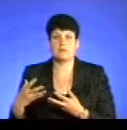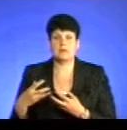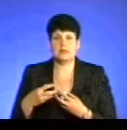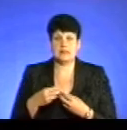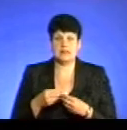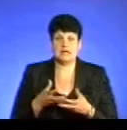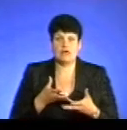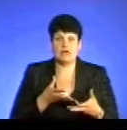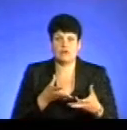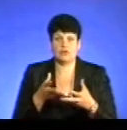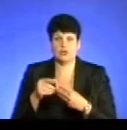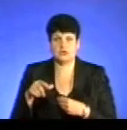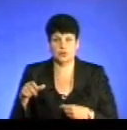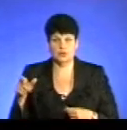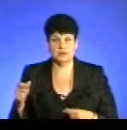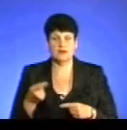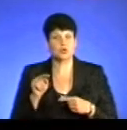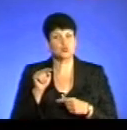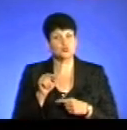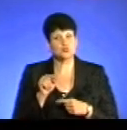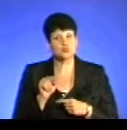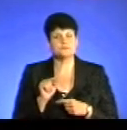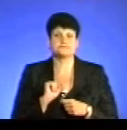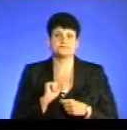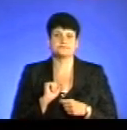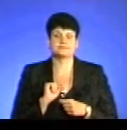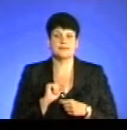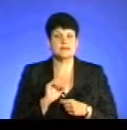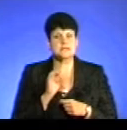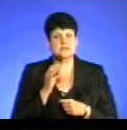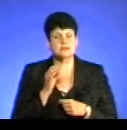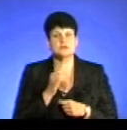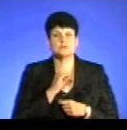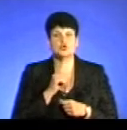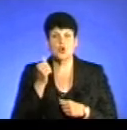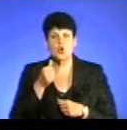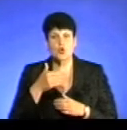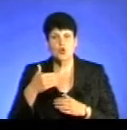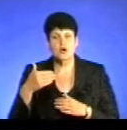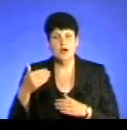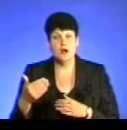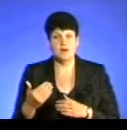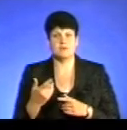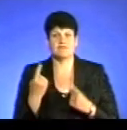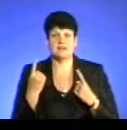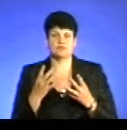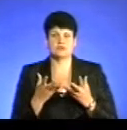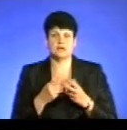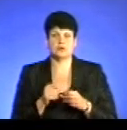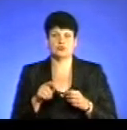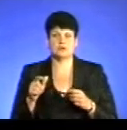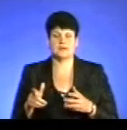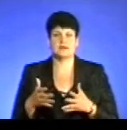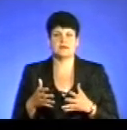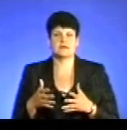оточуючих, то тут, скажімо так, з роками в них великої кількості людей. Руці